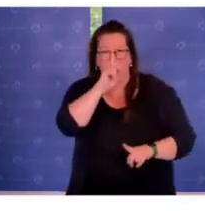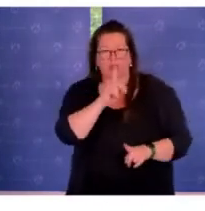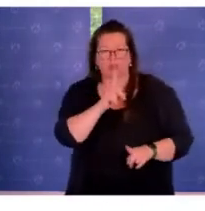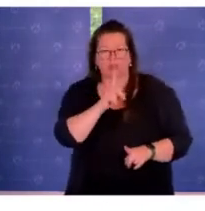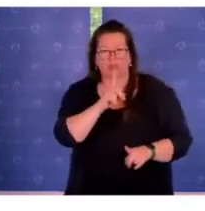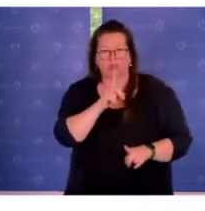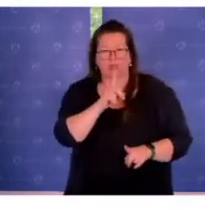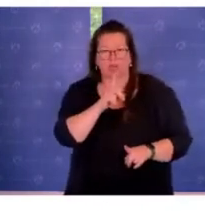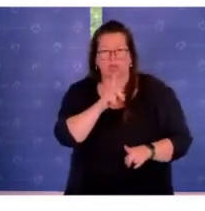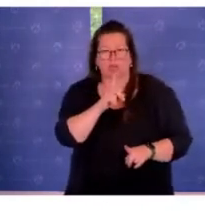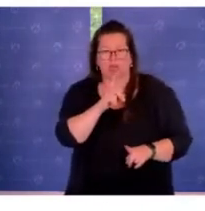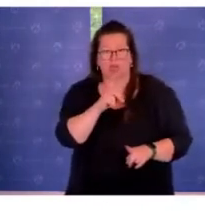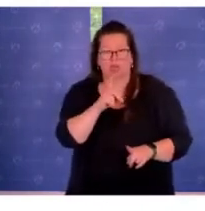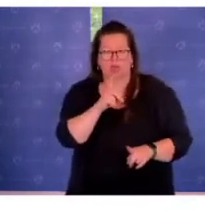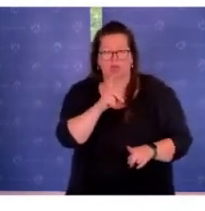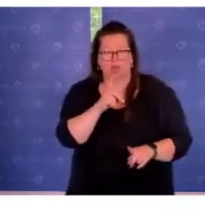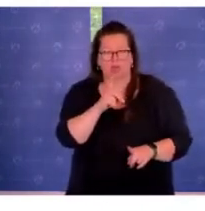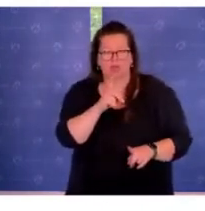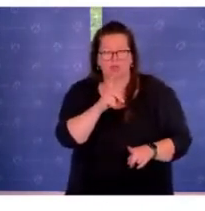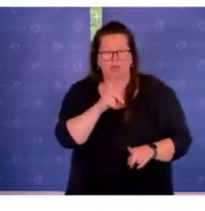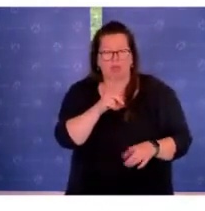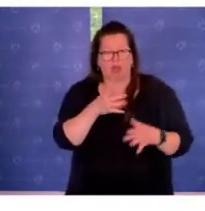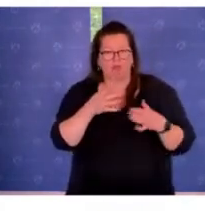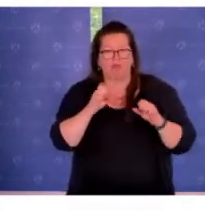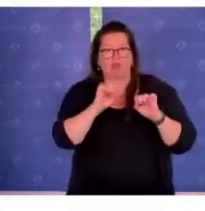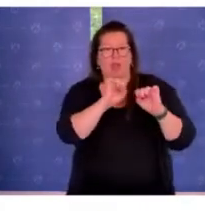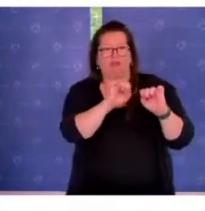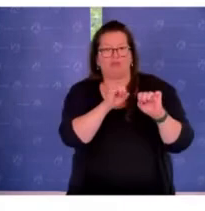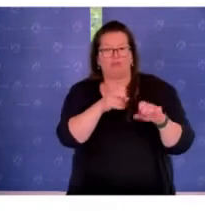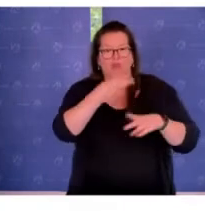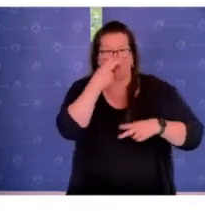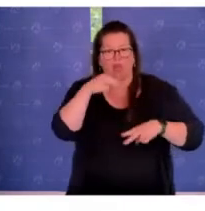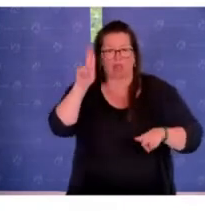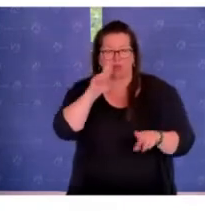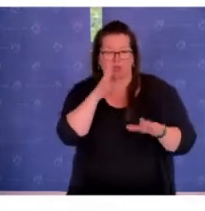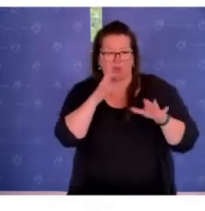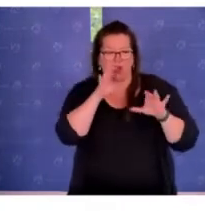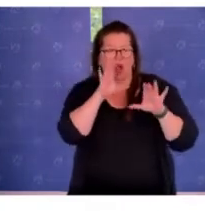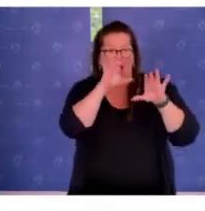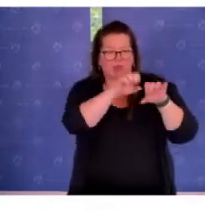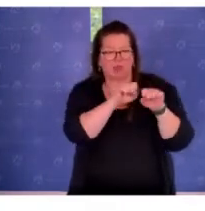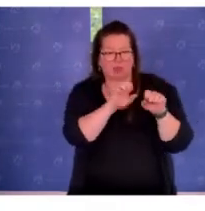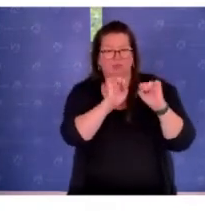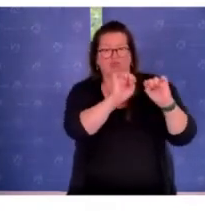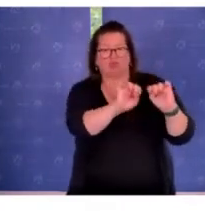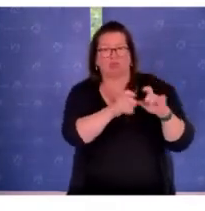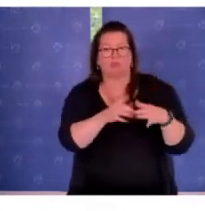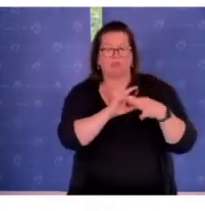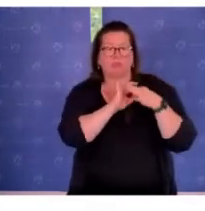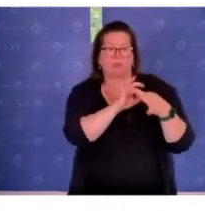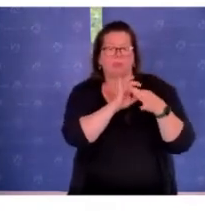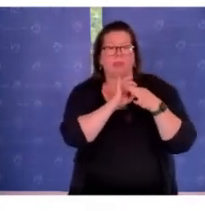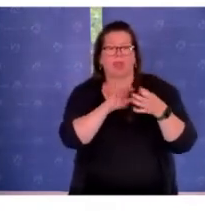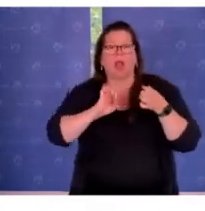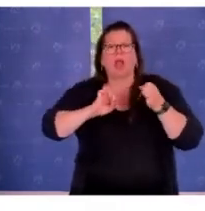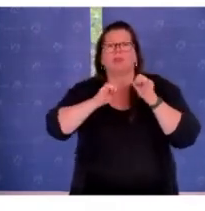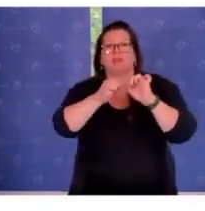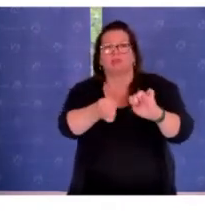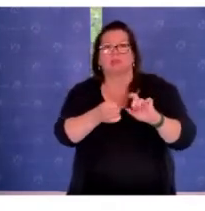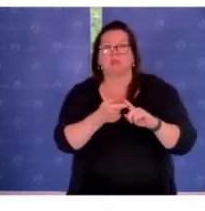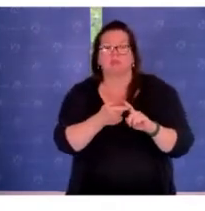vor Angriffen geschützt worden ist, vor Nazi-Angriffen und das sozusagen in Beziehung zu setzen mit aktiven